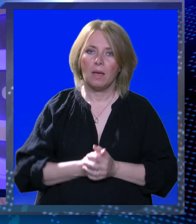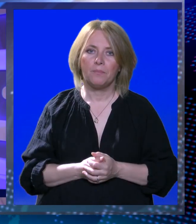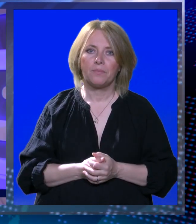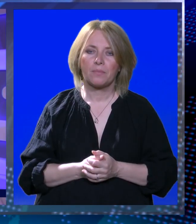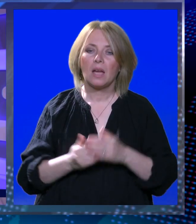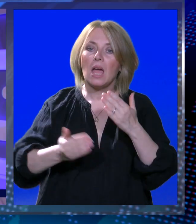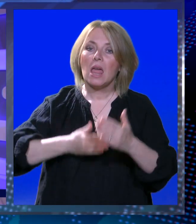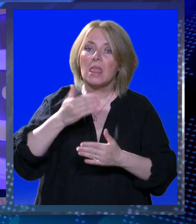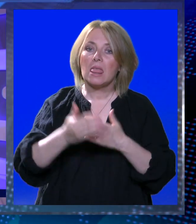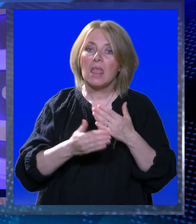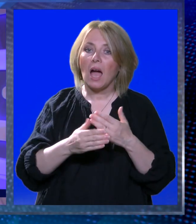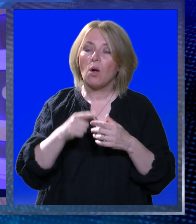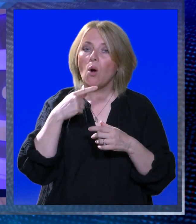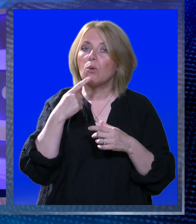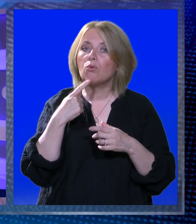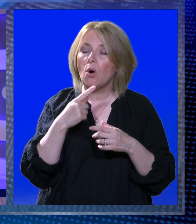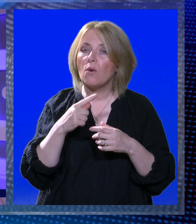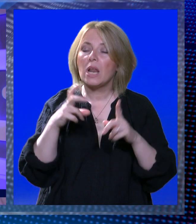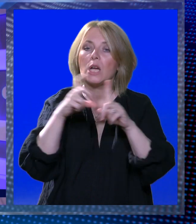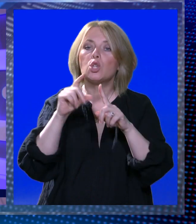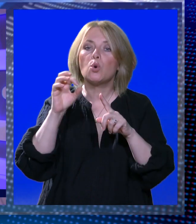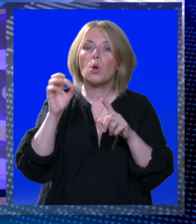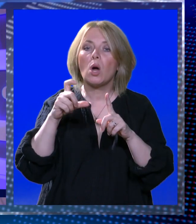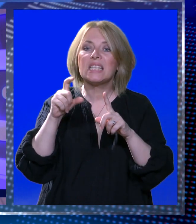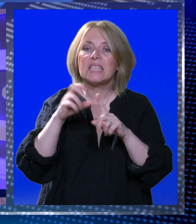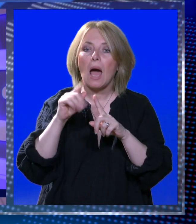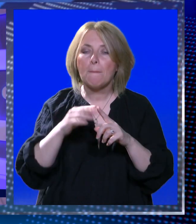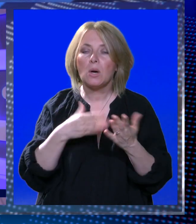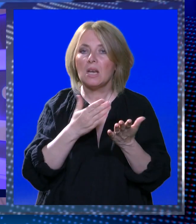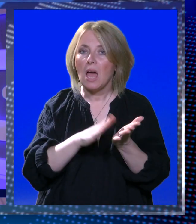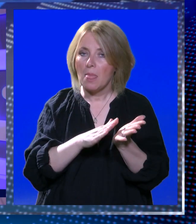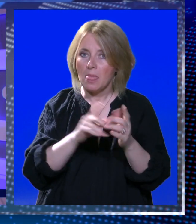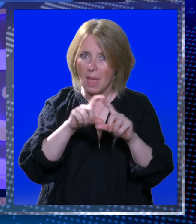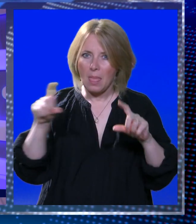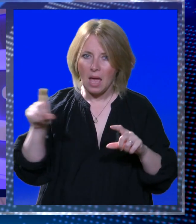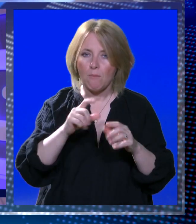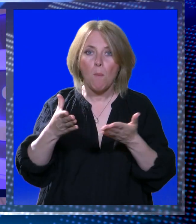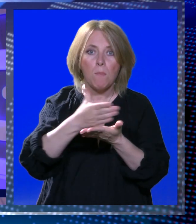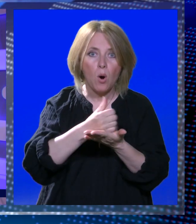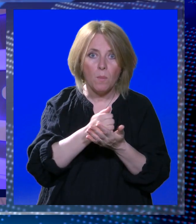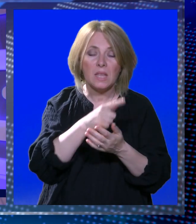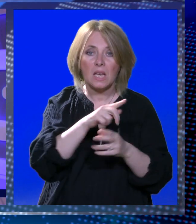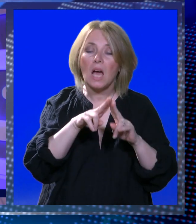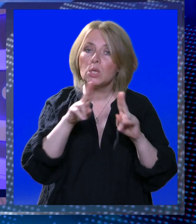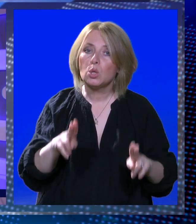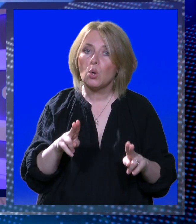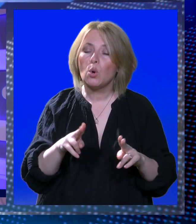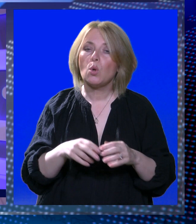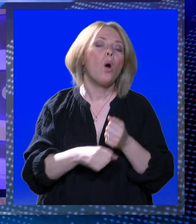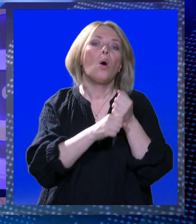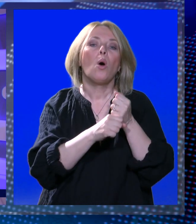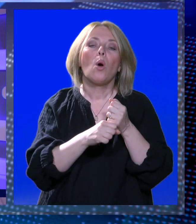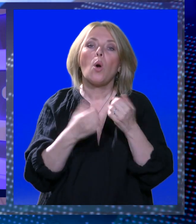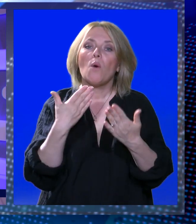A nakon istupa NSA Čerimagića i Đura Capora na temu pobjede na arbitražnom sudu oko Golfa, konferenciju za mediju održao je i